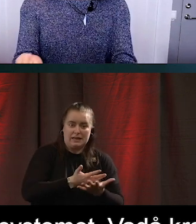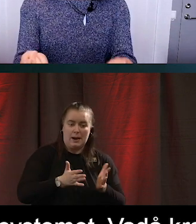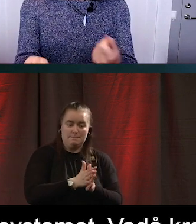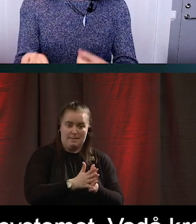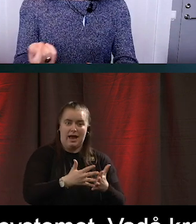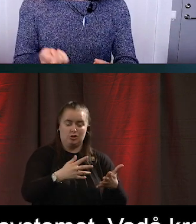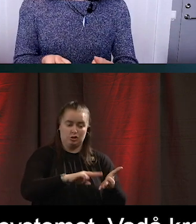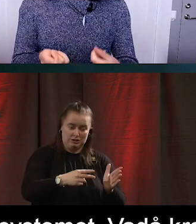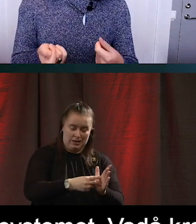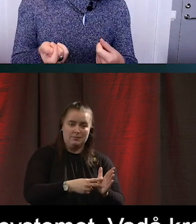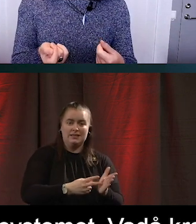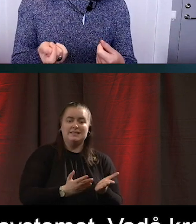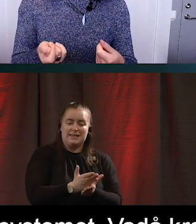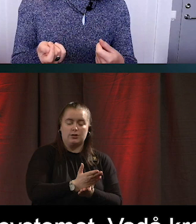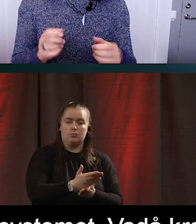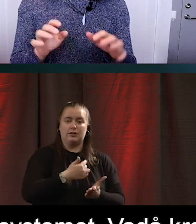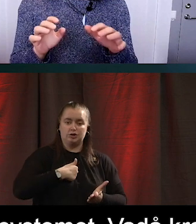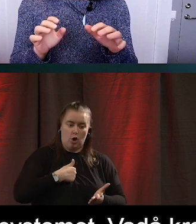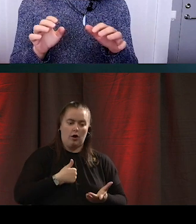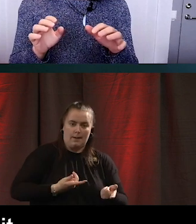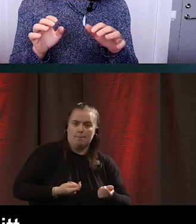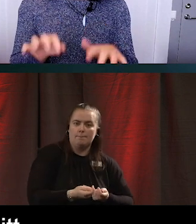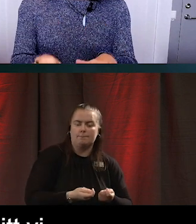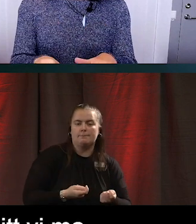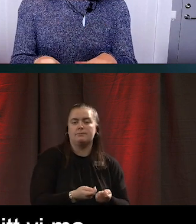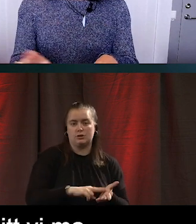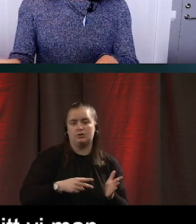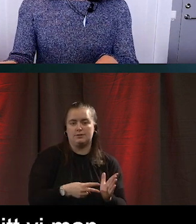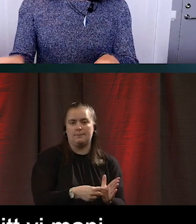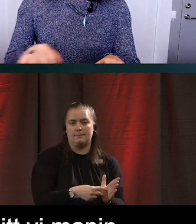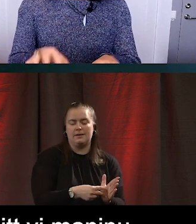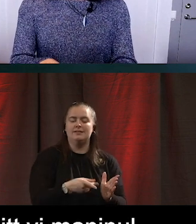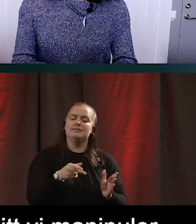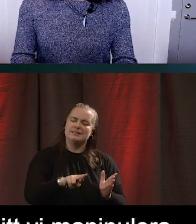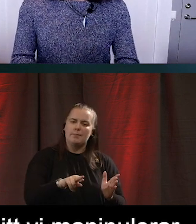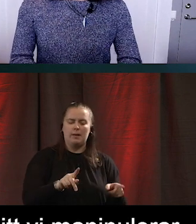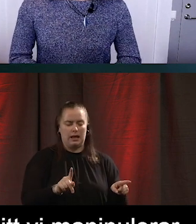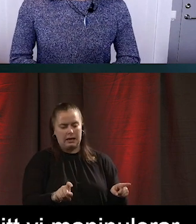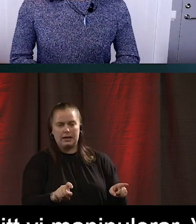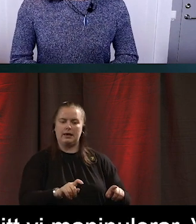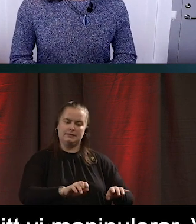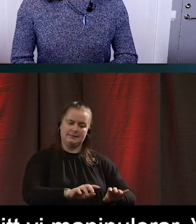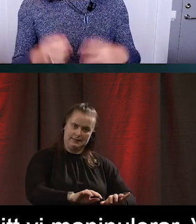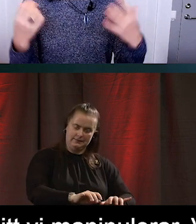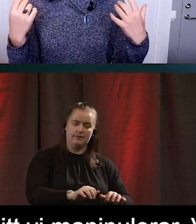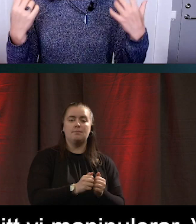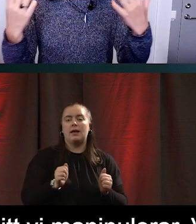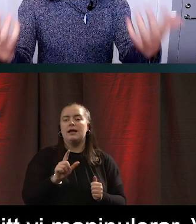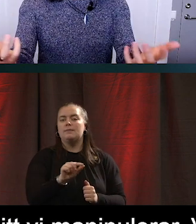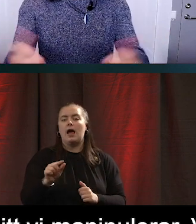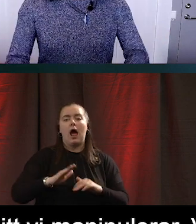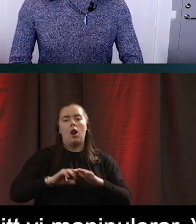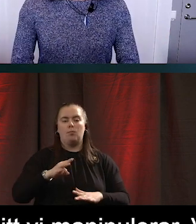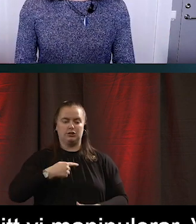gränssnitt vi manipulerar. Så vanligtvis så handlar det om att vi klickar eller att vi skriver. Men det kan ibland också vara att